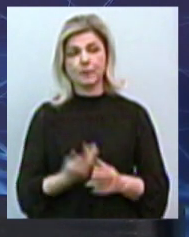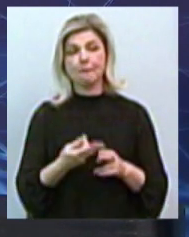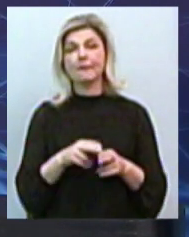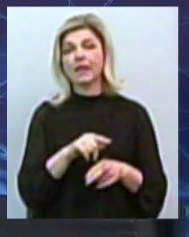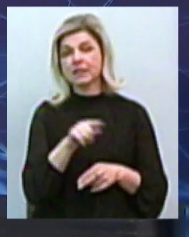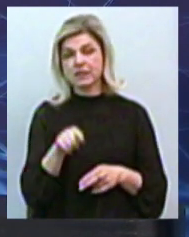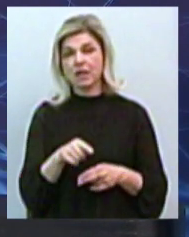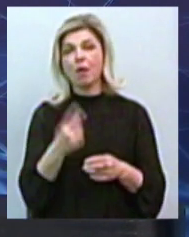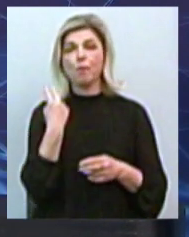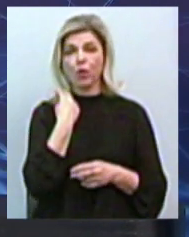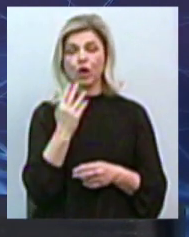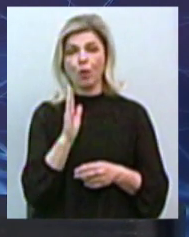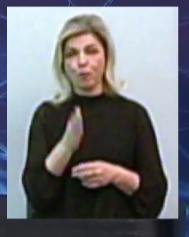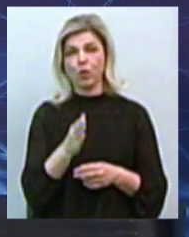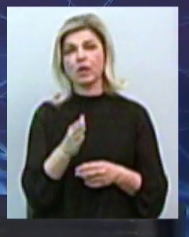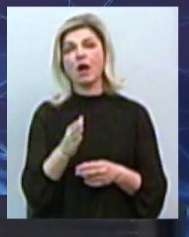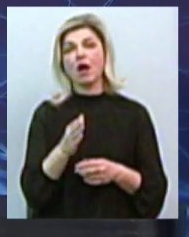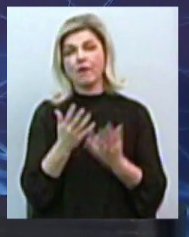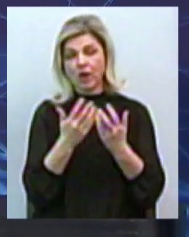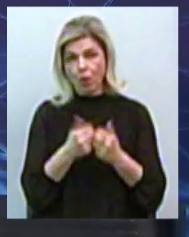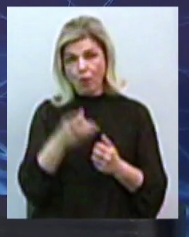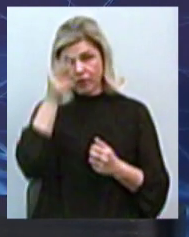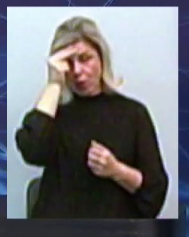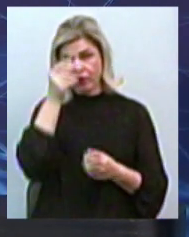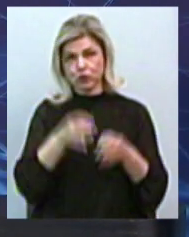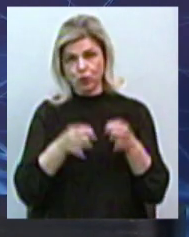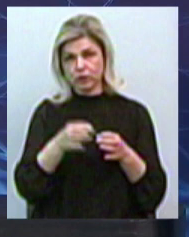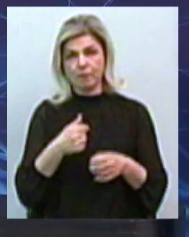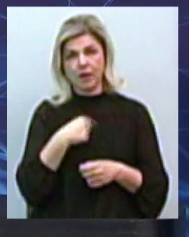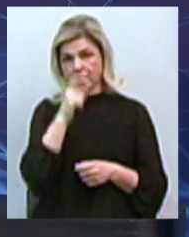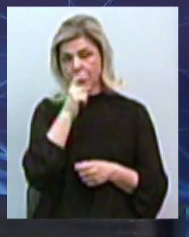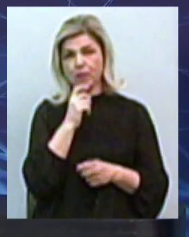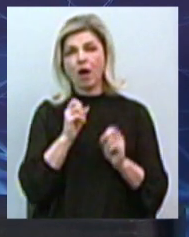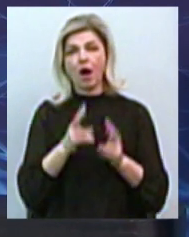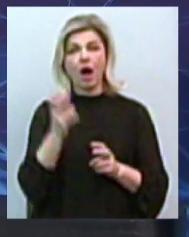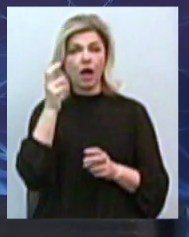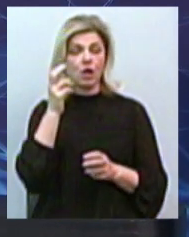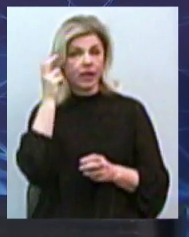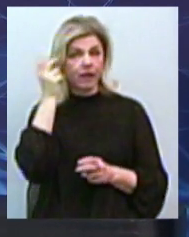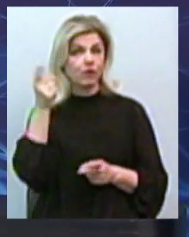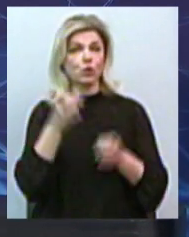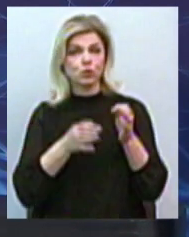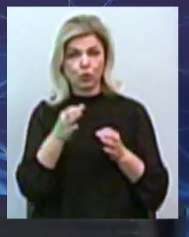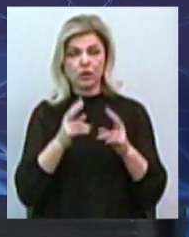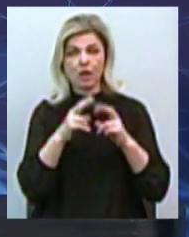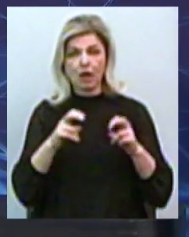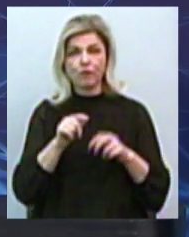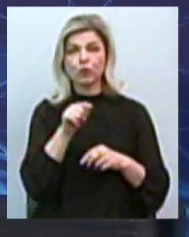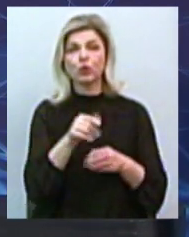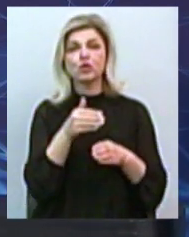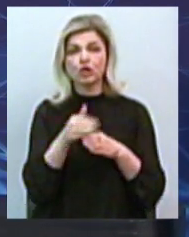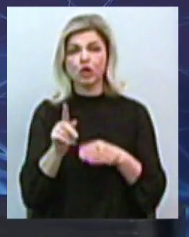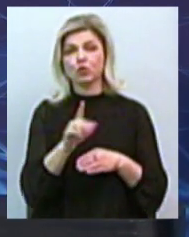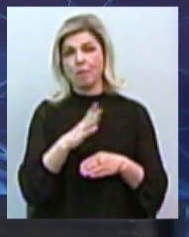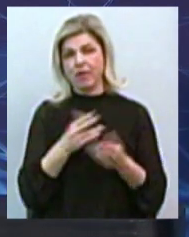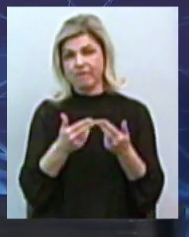були враховані судом. Тобто, насправді, трошки для мене незрозуміло, як Печерський суд, знову ж таки, розглянув саме ту частину, яка була вже